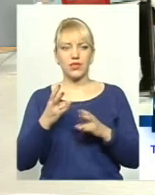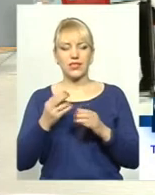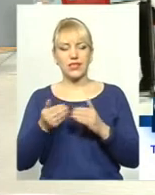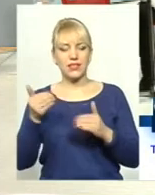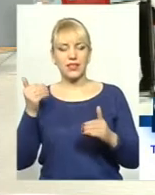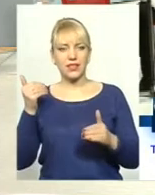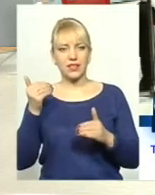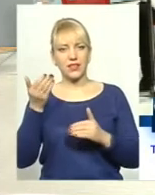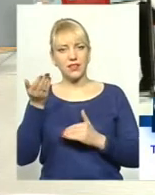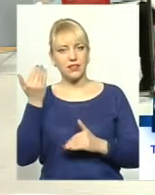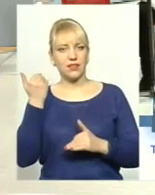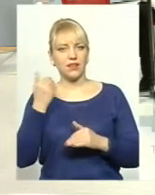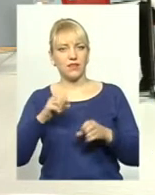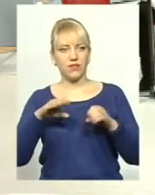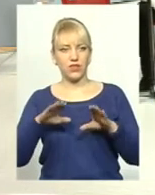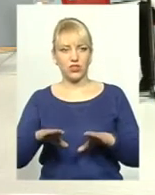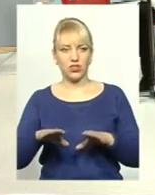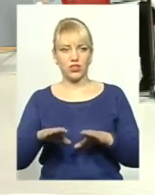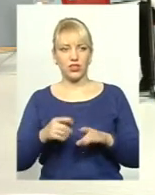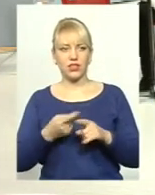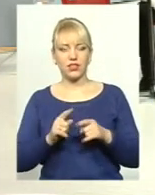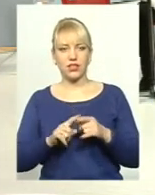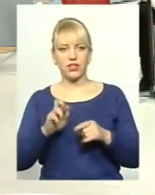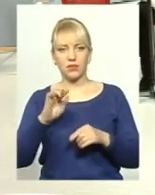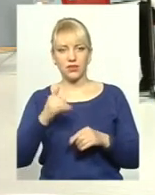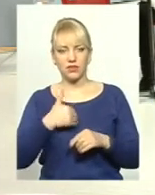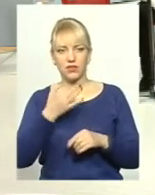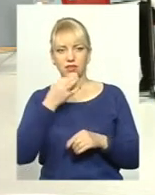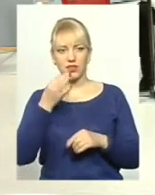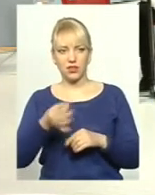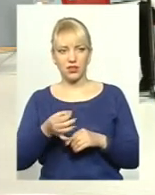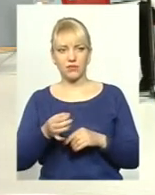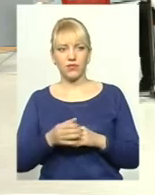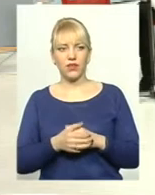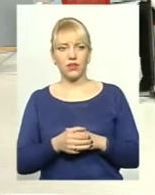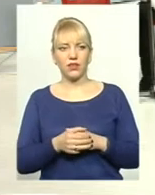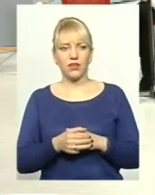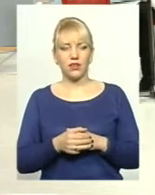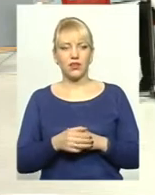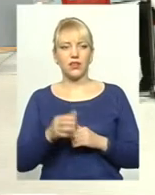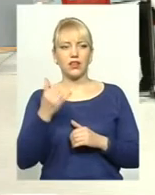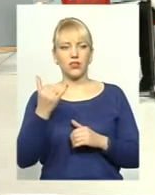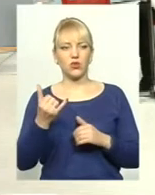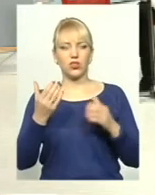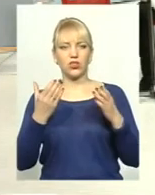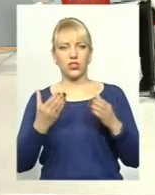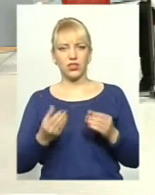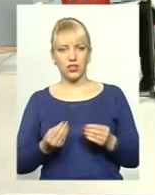вирішити, так? Ну, по-перше, я хотів би сказати, на сьогоднішній день